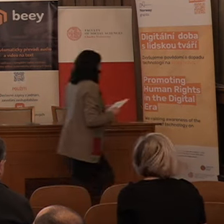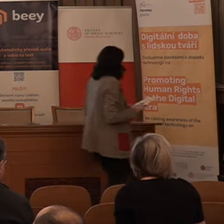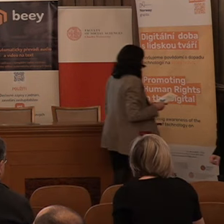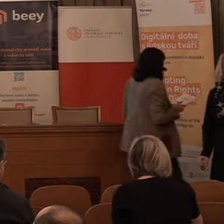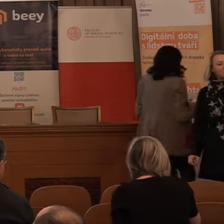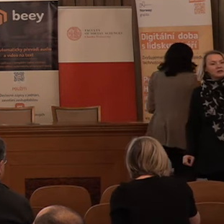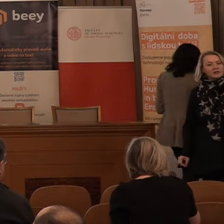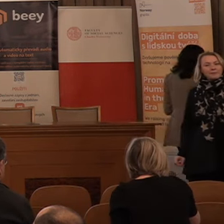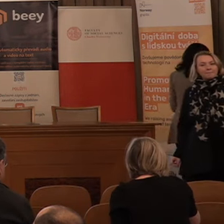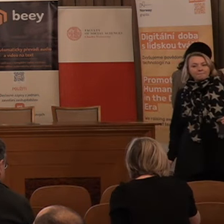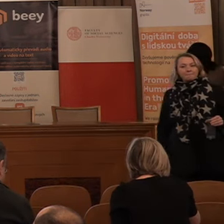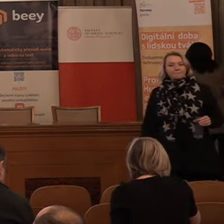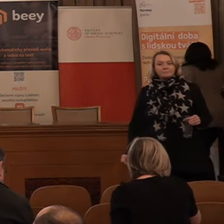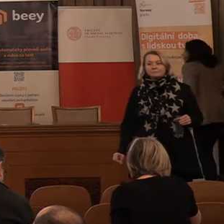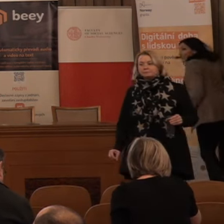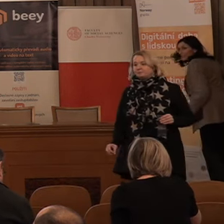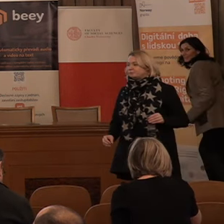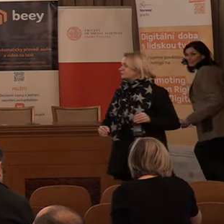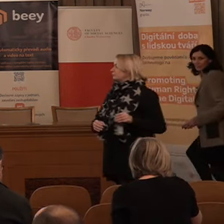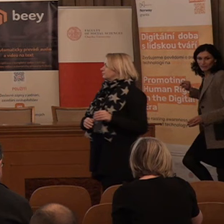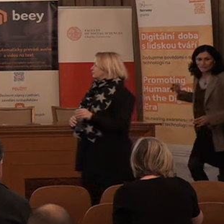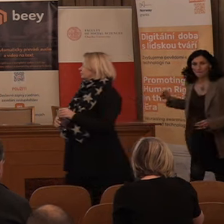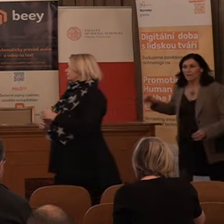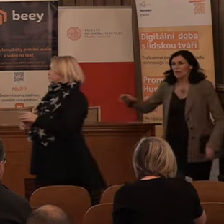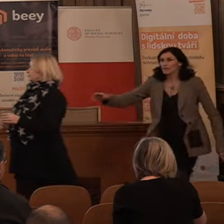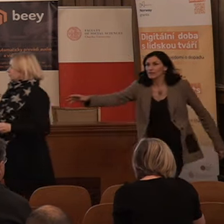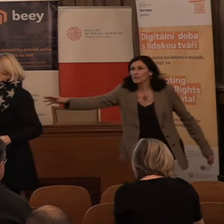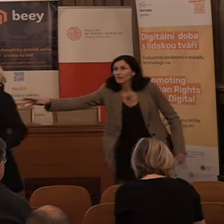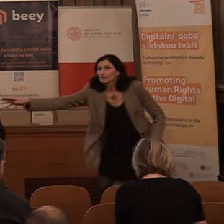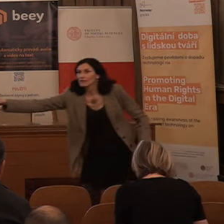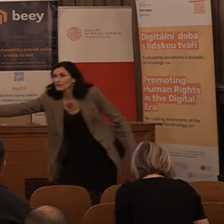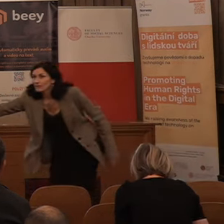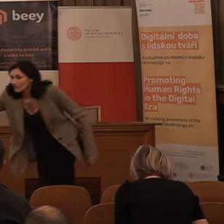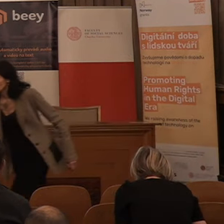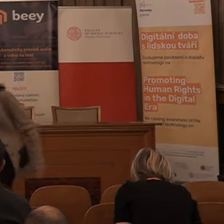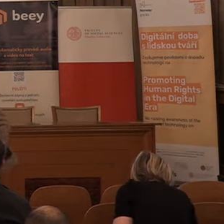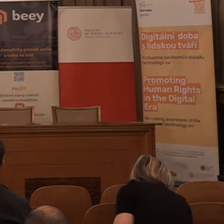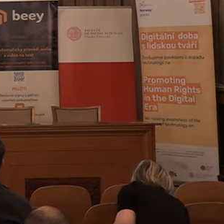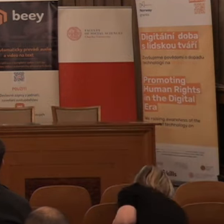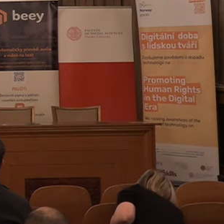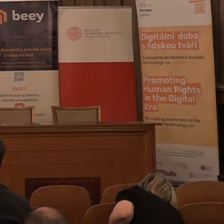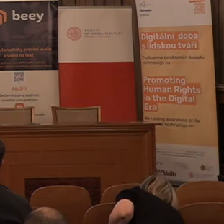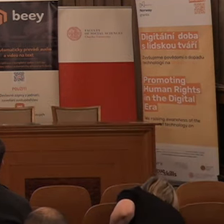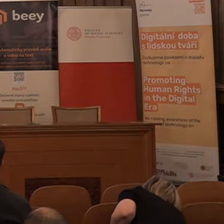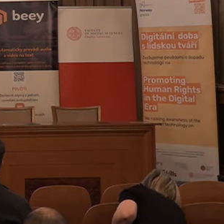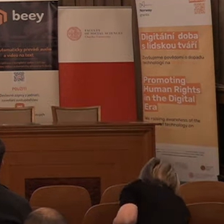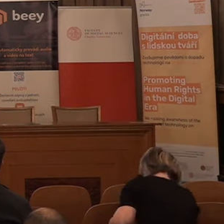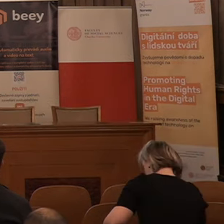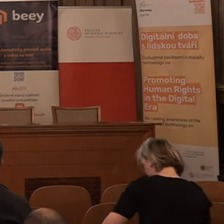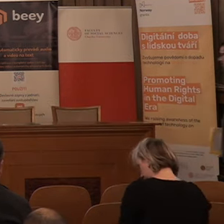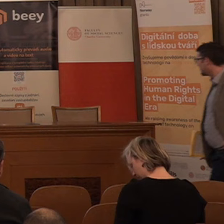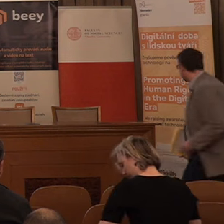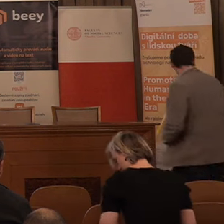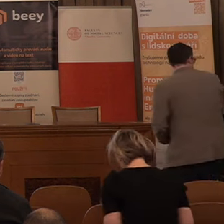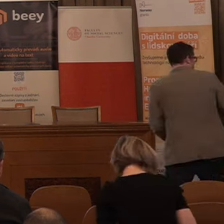Já to tady uvedu, tenhle... Můžu poprosto zavřít dveře? On to může poprosto